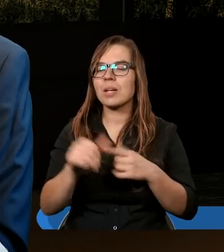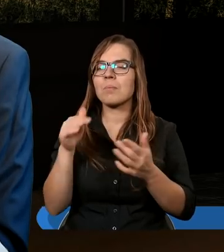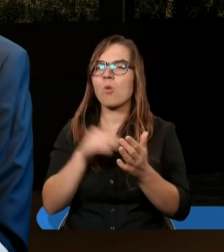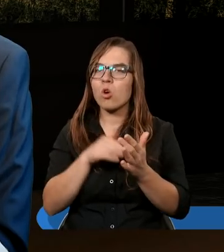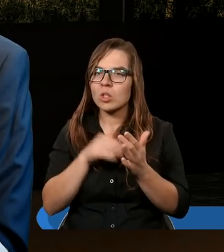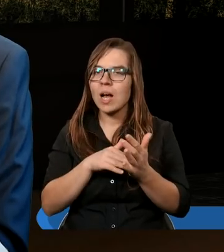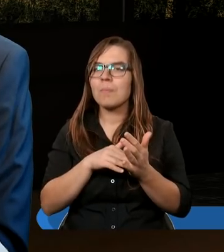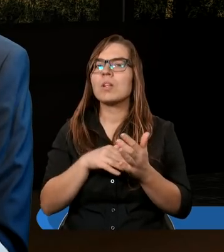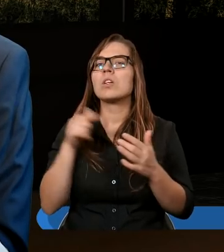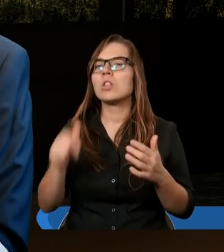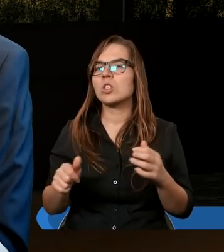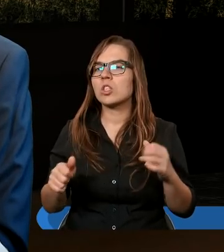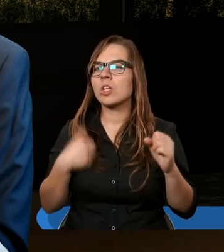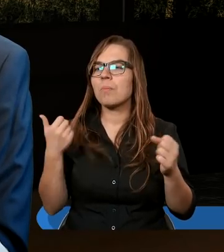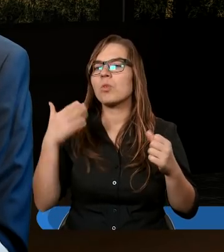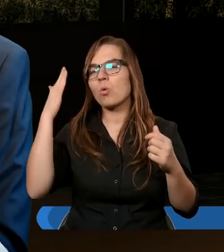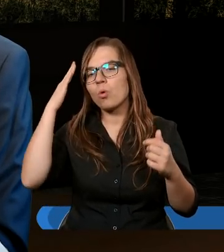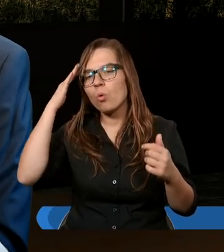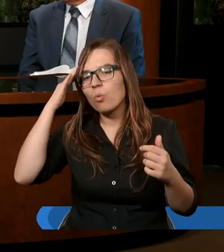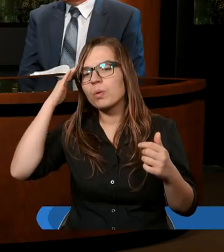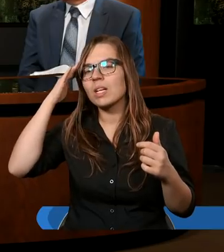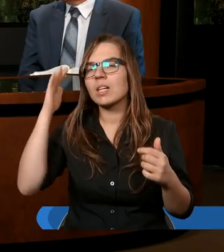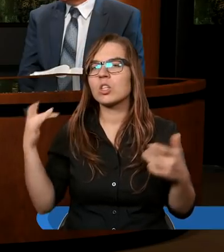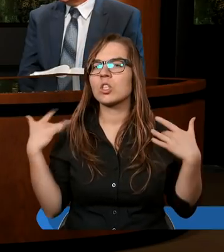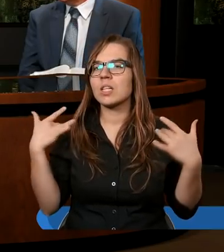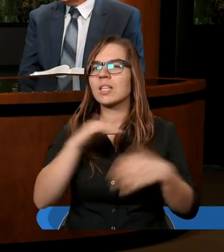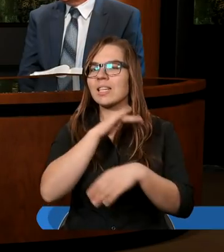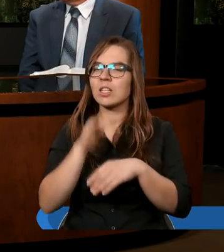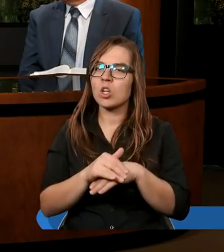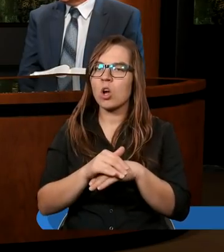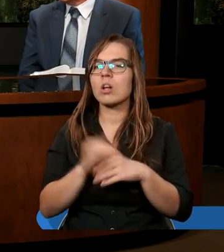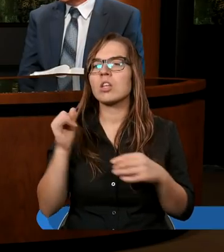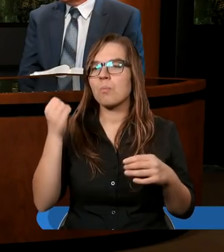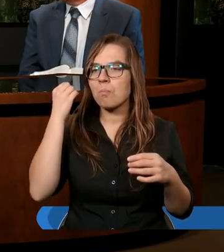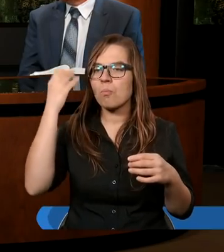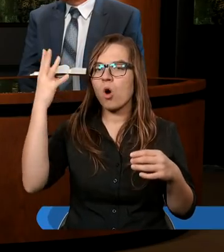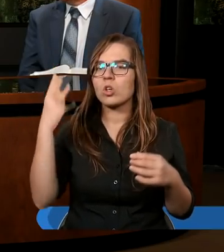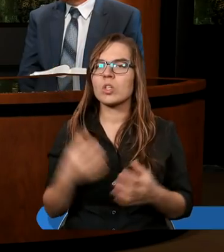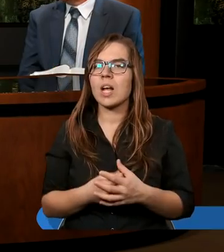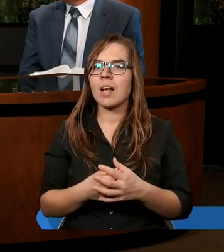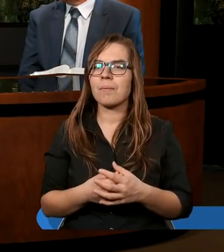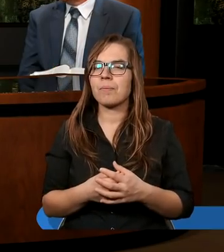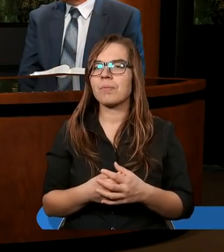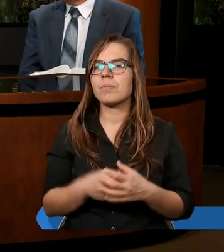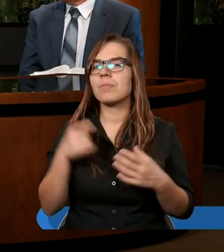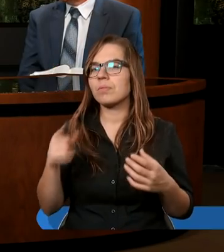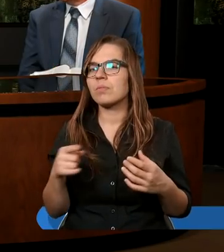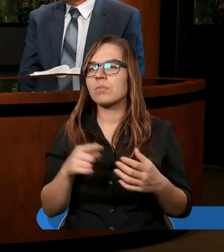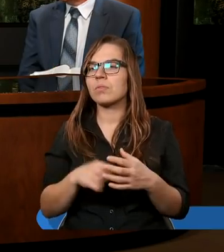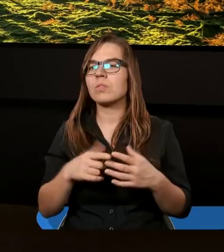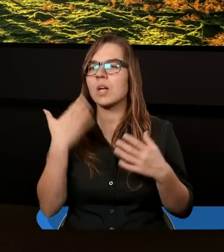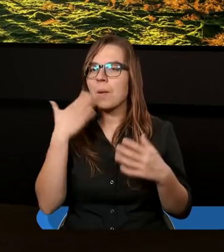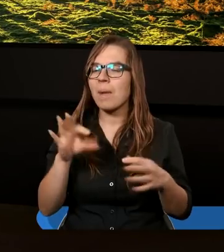potrzebne, żebyśmy umieli żyć godnie i mądrze. To byłoby